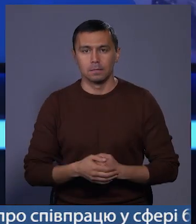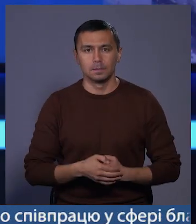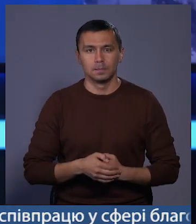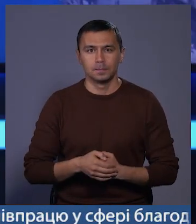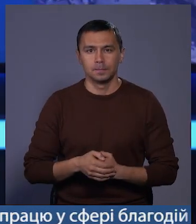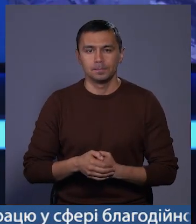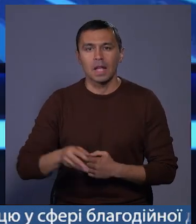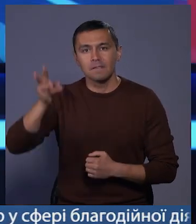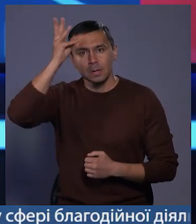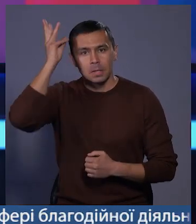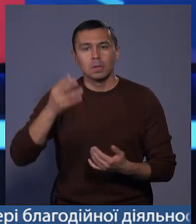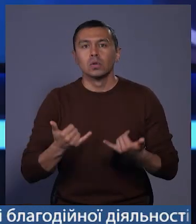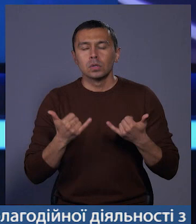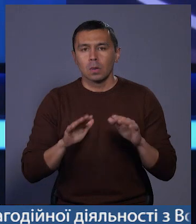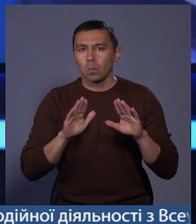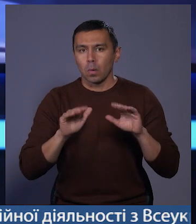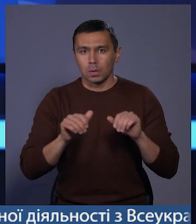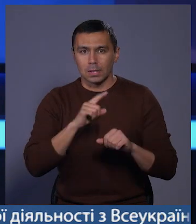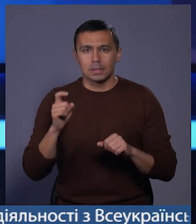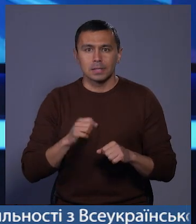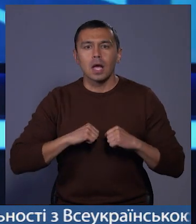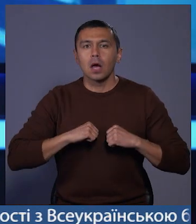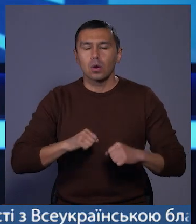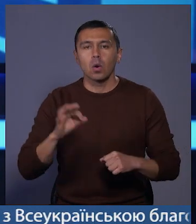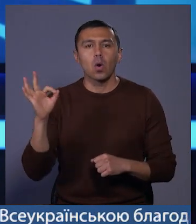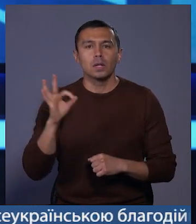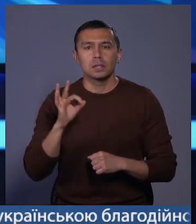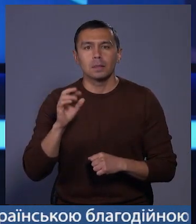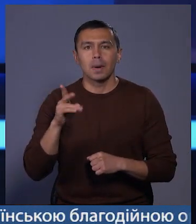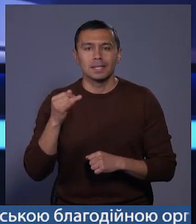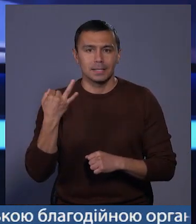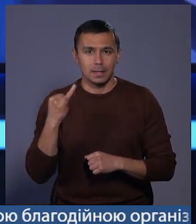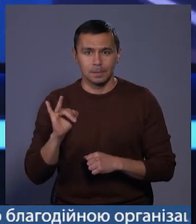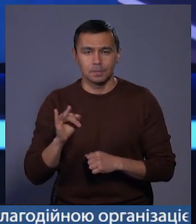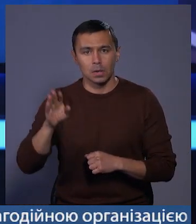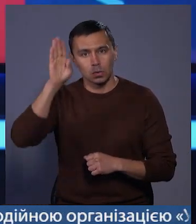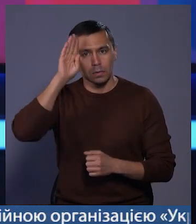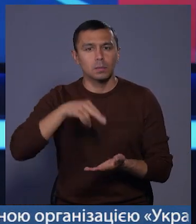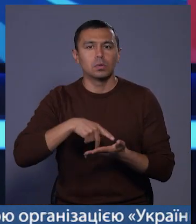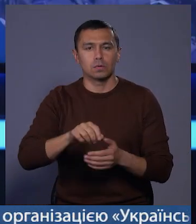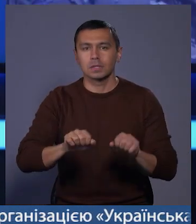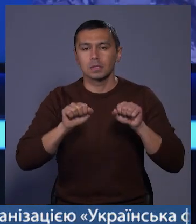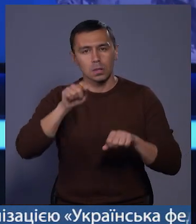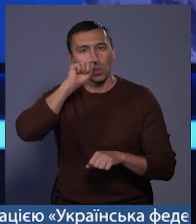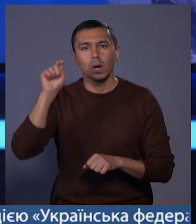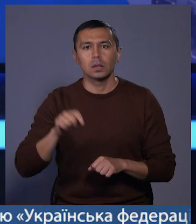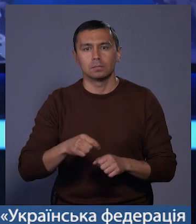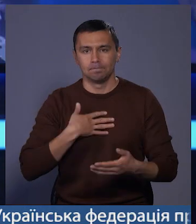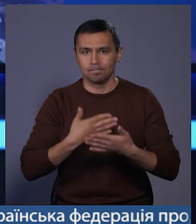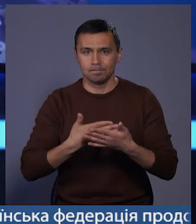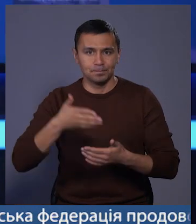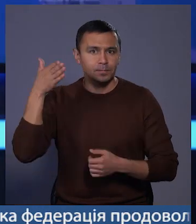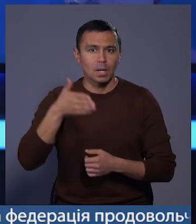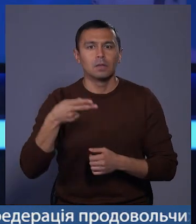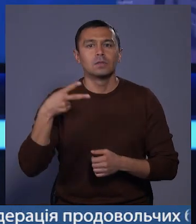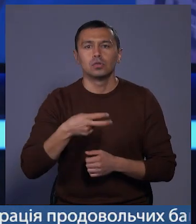У Хмельницькому сьогодні попрощалися із героєм Олександром Баліцьким. Чоловік пішов захищати Україну добровольцем